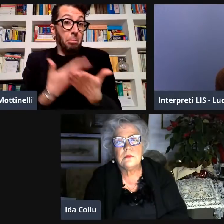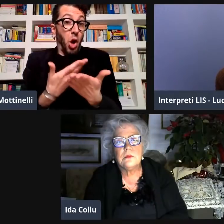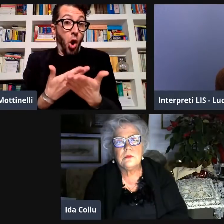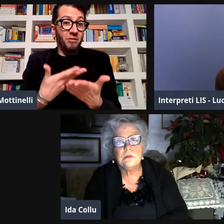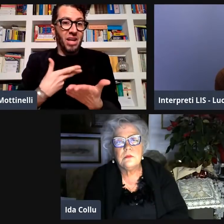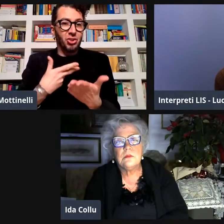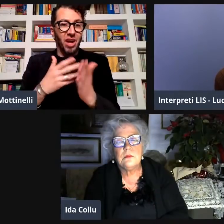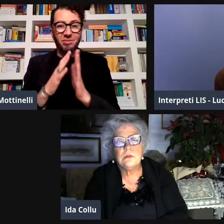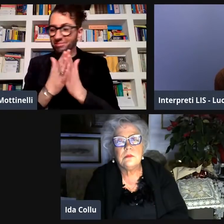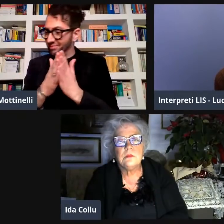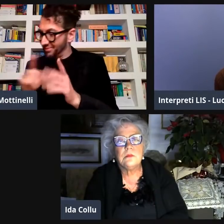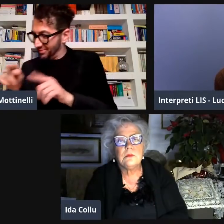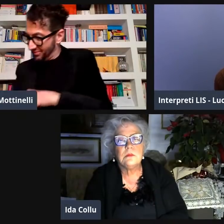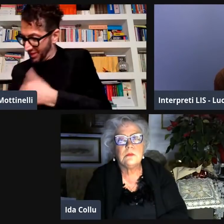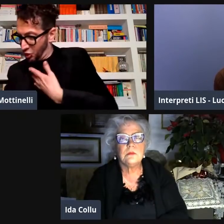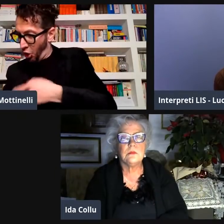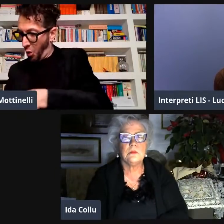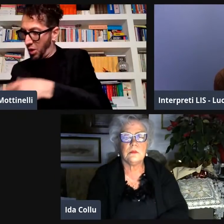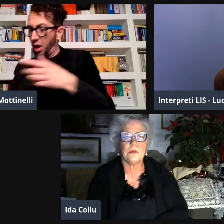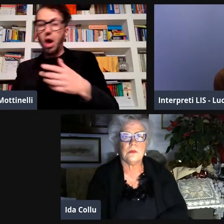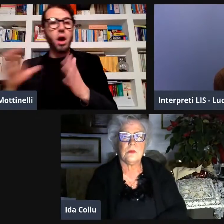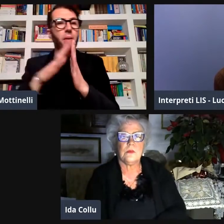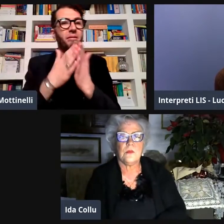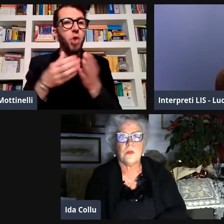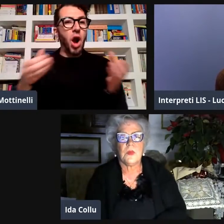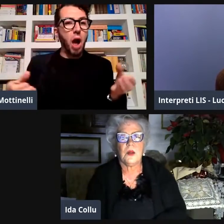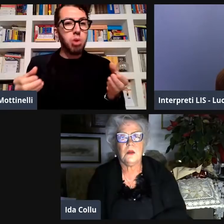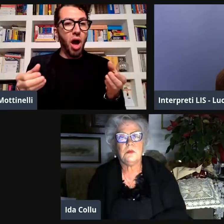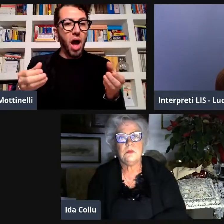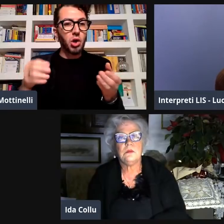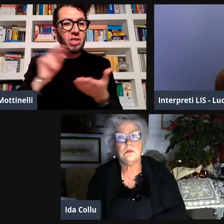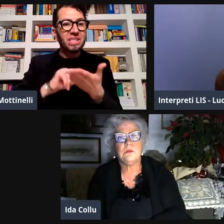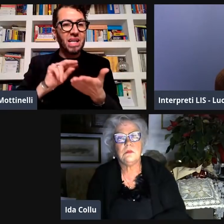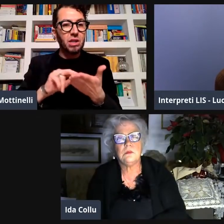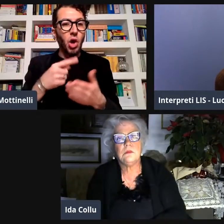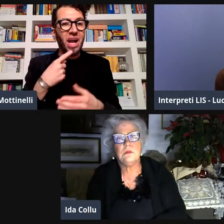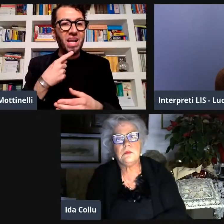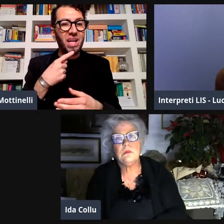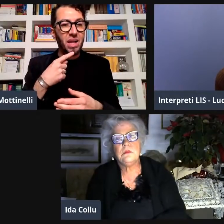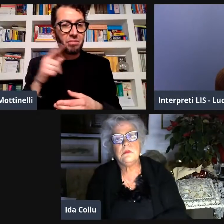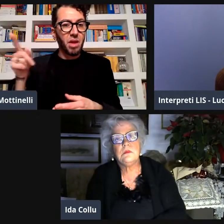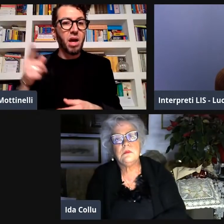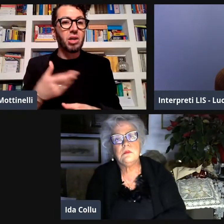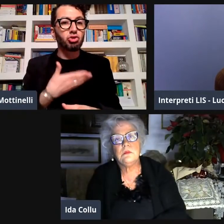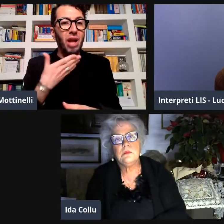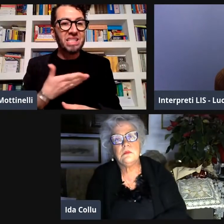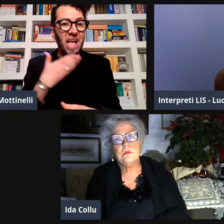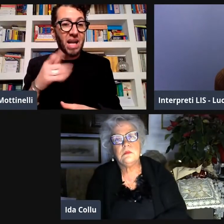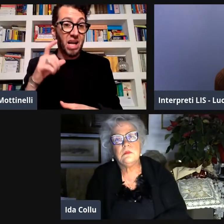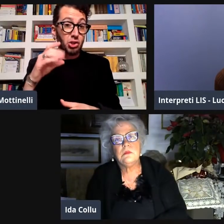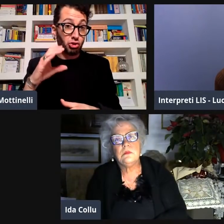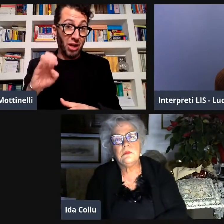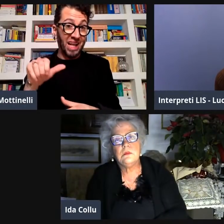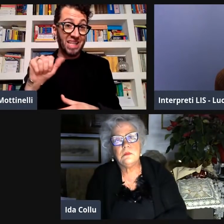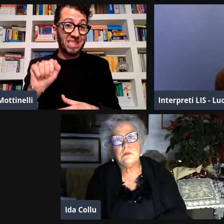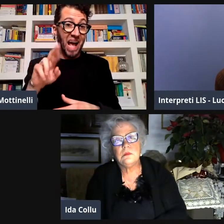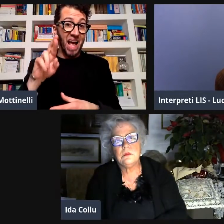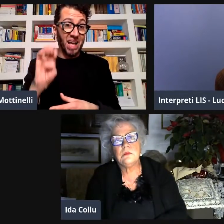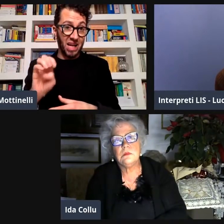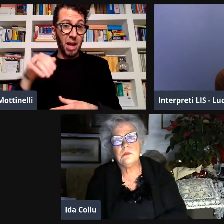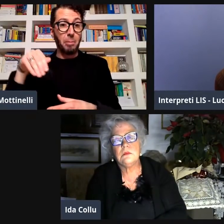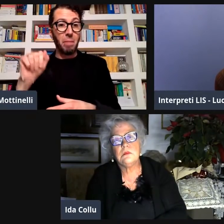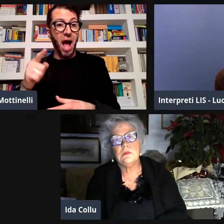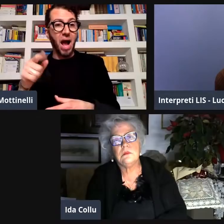come una vera lingua anche se un attimo ho qua delle prove il vocabolario scritto proprio da